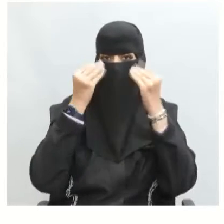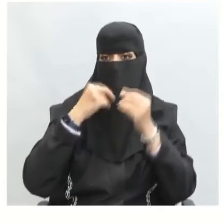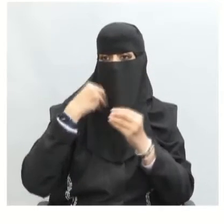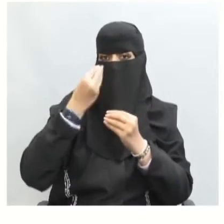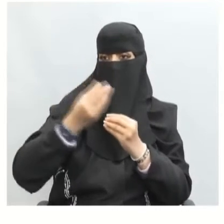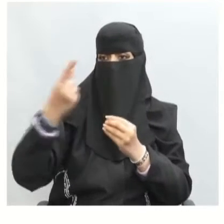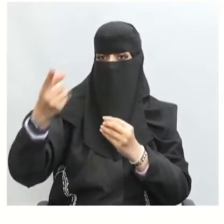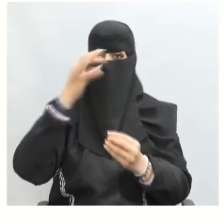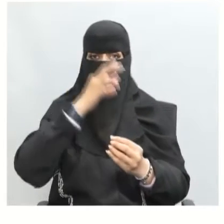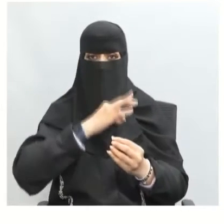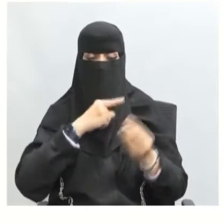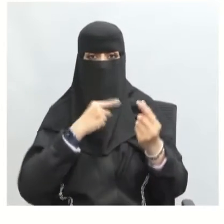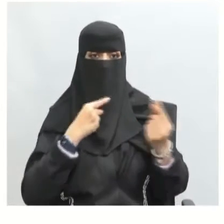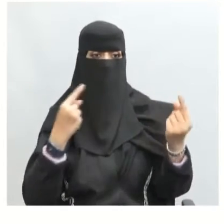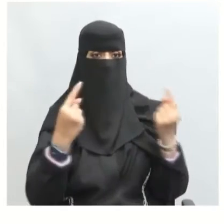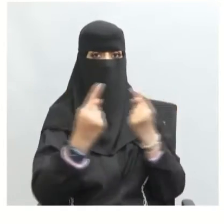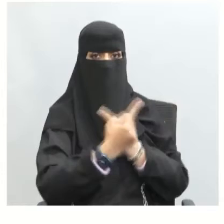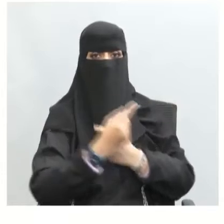المحاور